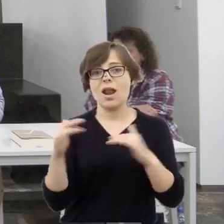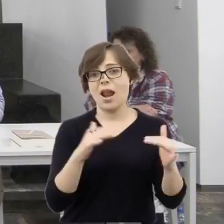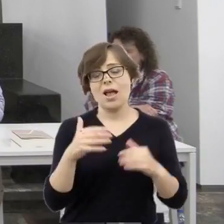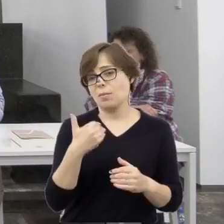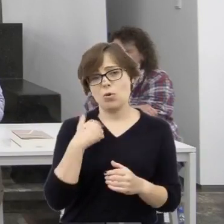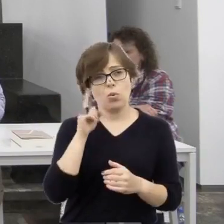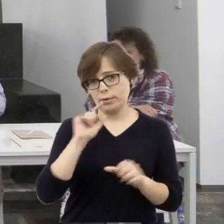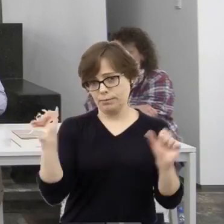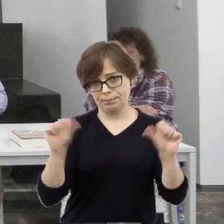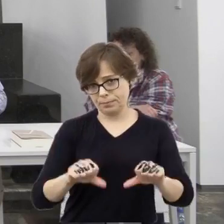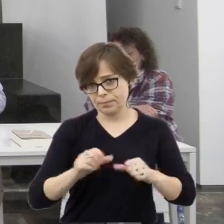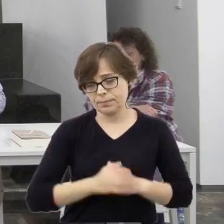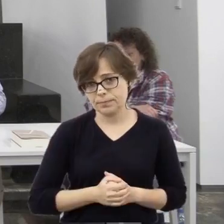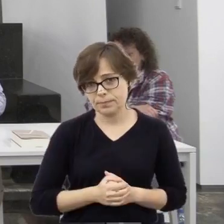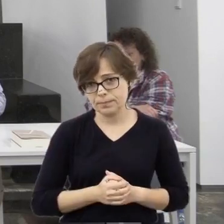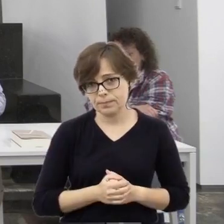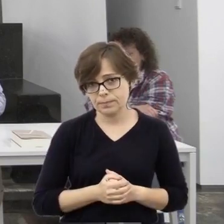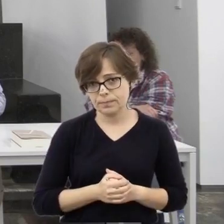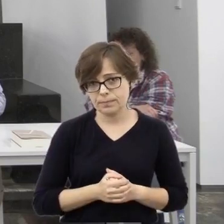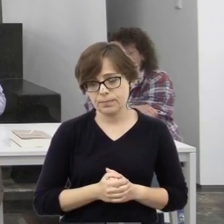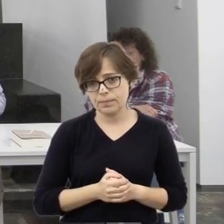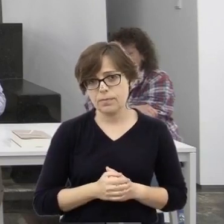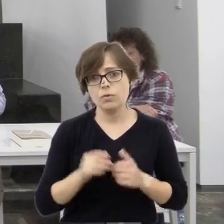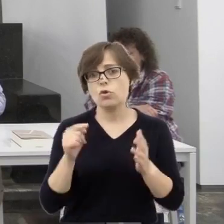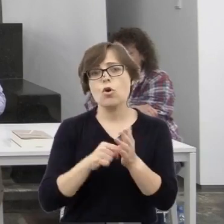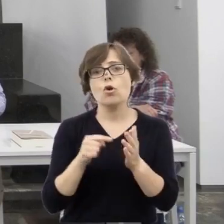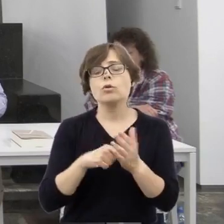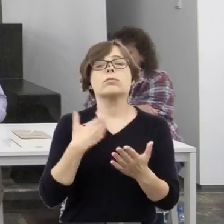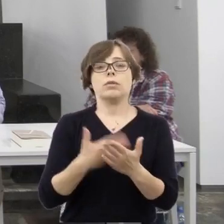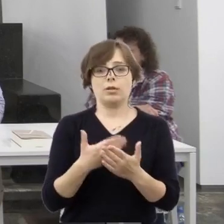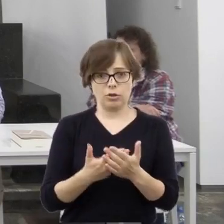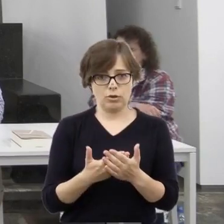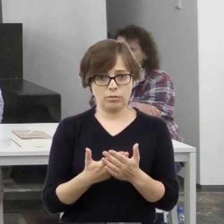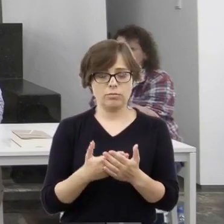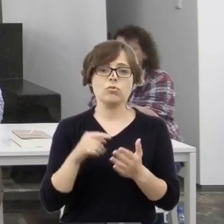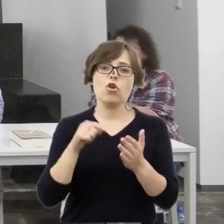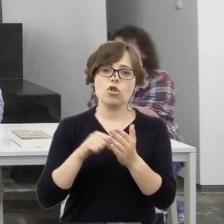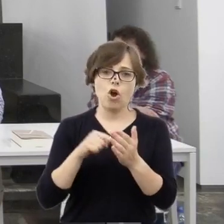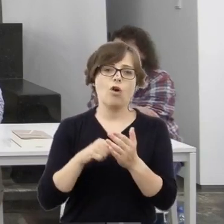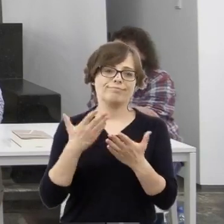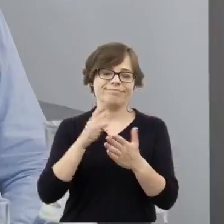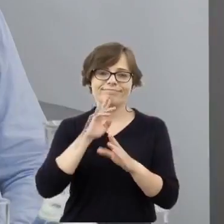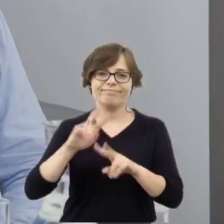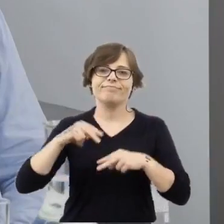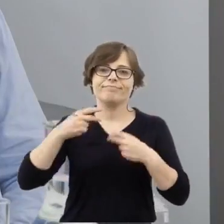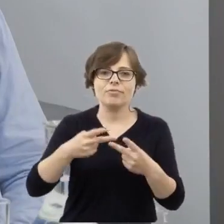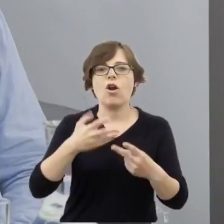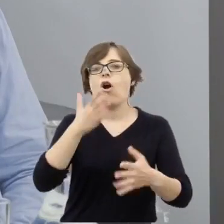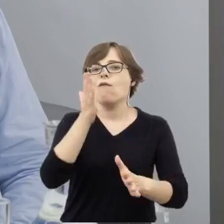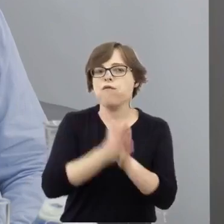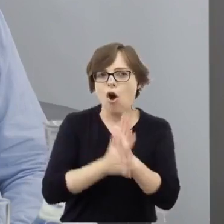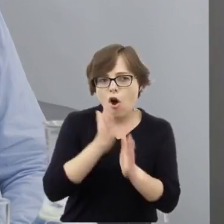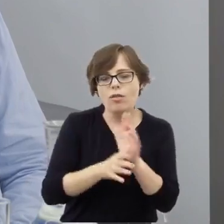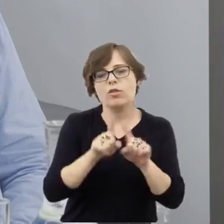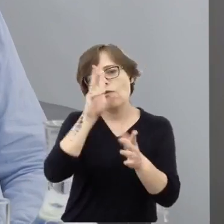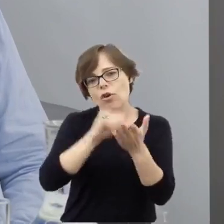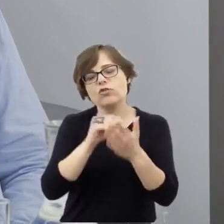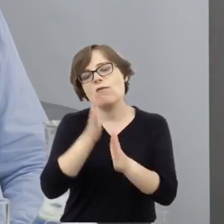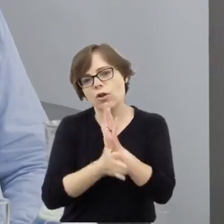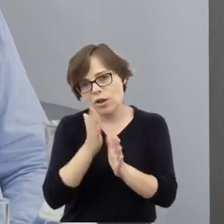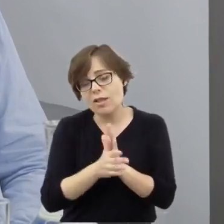fatalne. Było to nie tylko konsekwencją czy dziedzictwem wojny, doświadczeń wojennych, ale wręcz